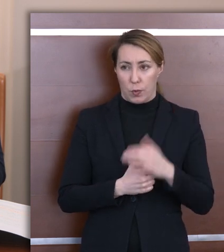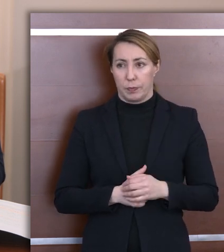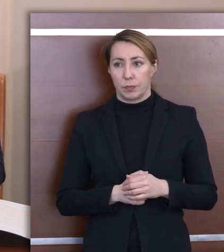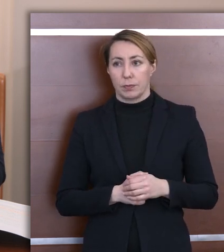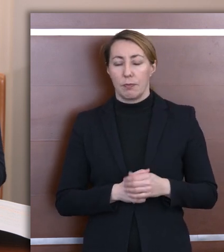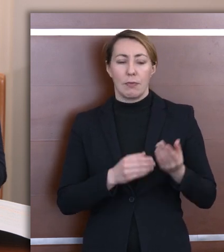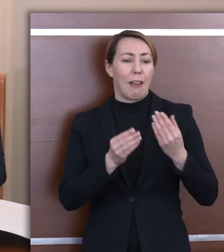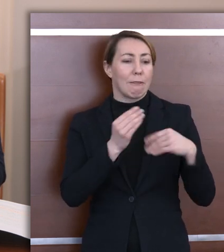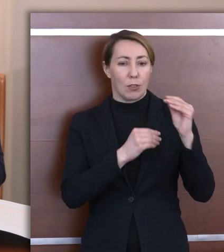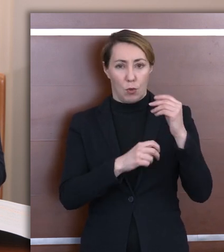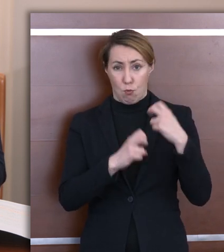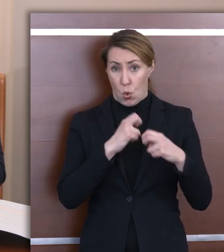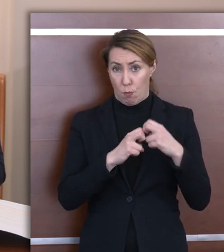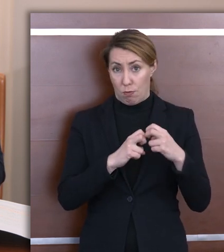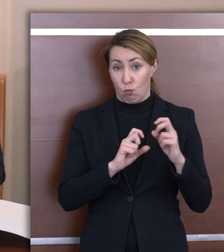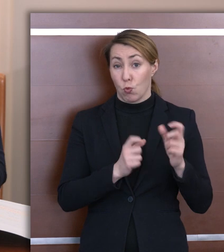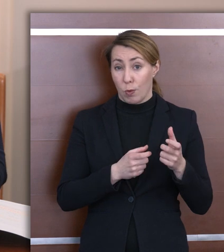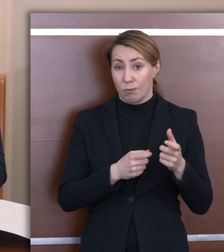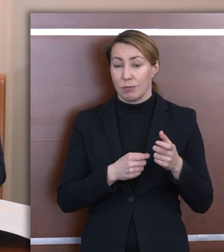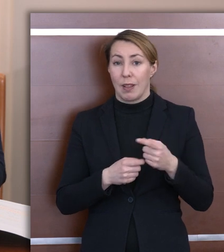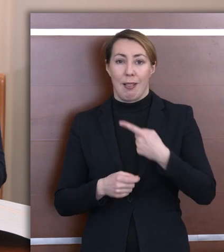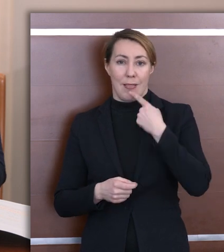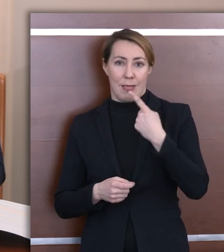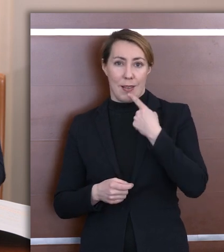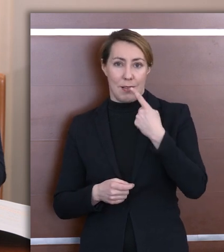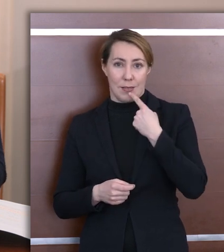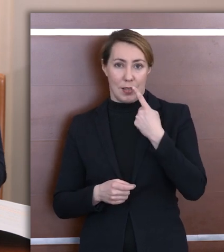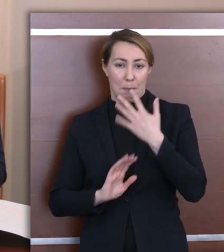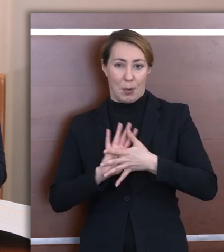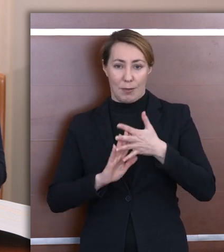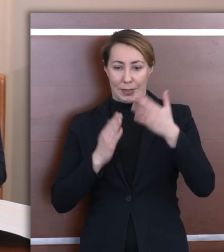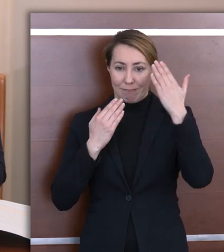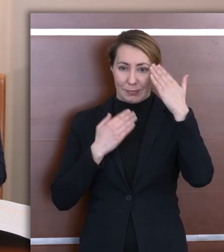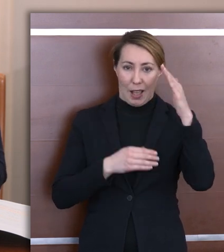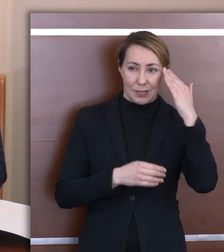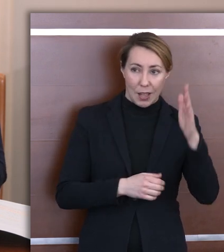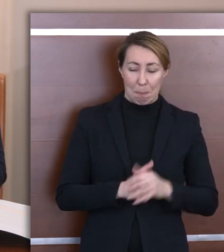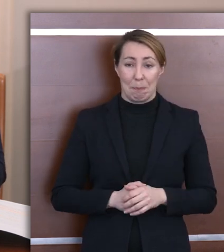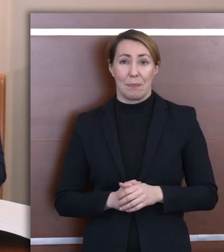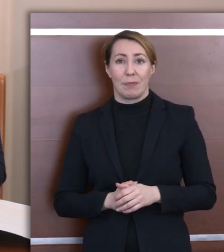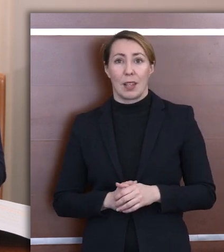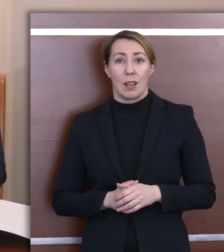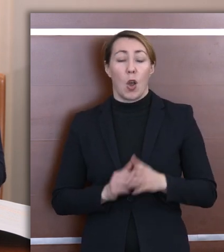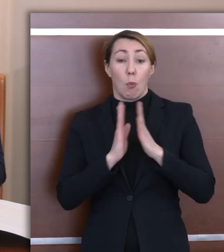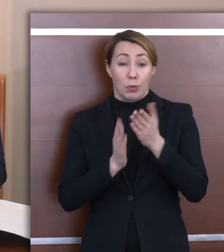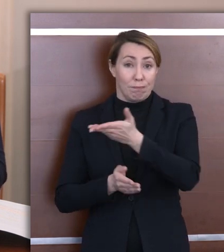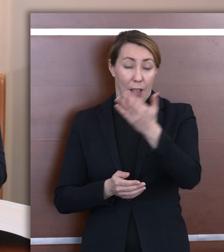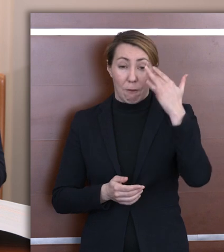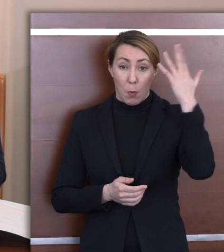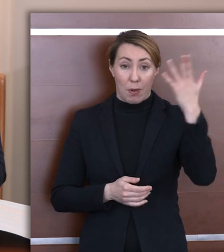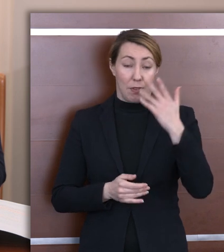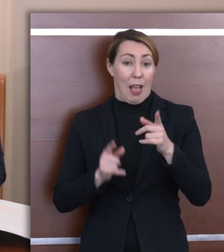Największym problemem jest nieznajomość języka migowego. Proszę sobie wyobrazić, że nauczyciele